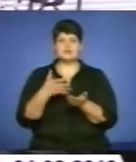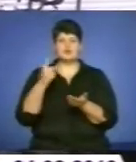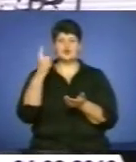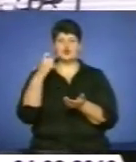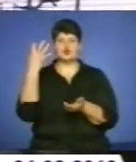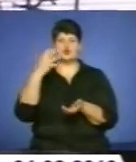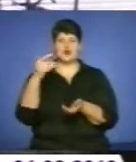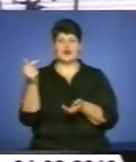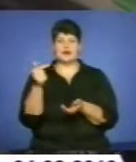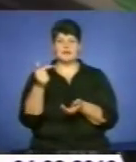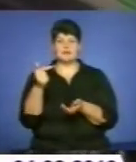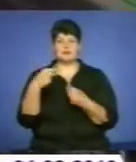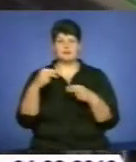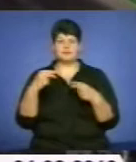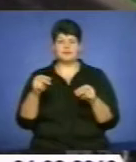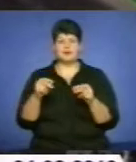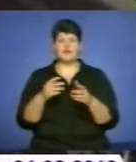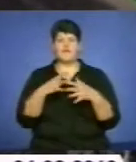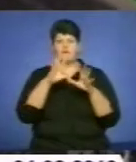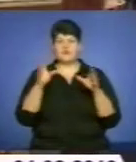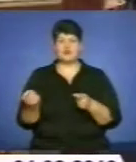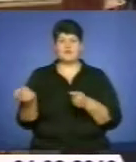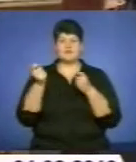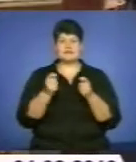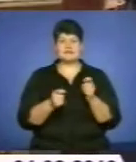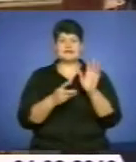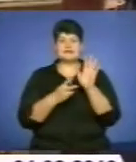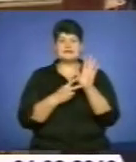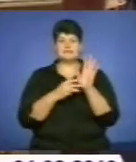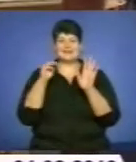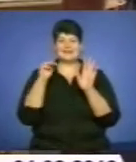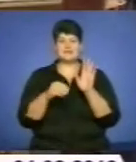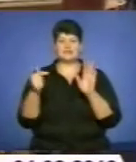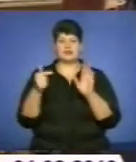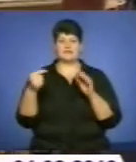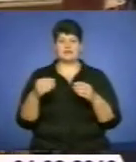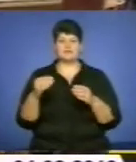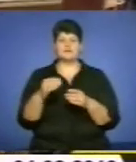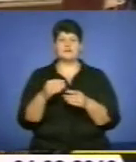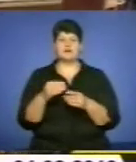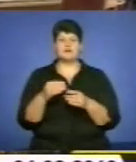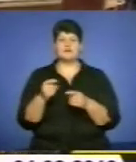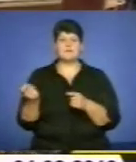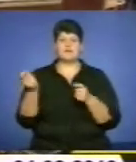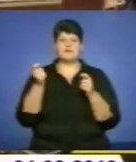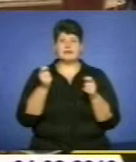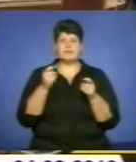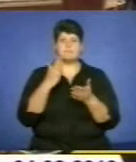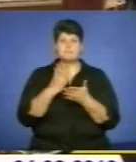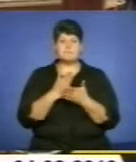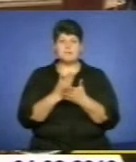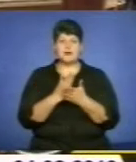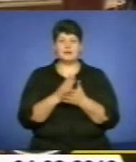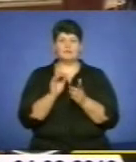Всього привезла товару на 7 тисяч гривень. Вказана громадянка пересекла територію району і вона мала